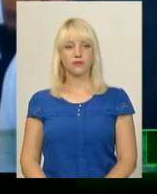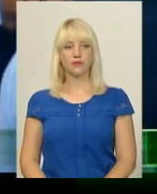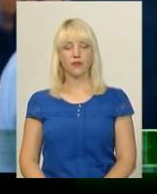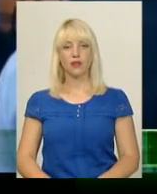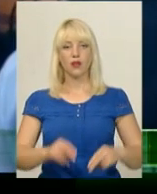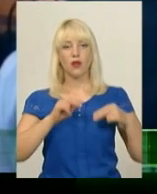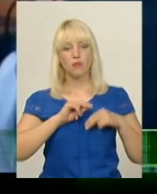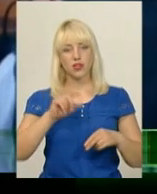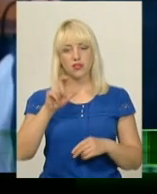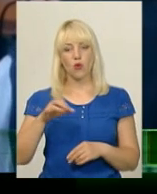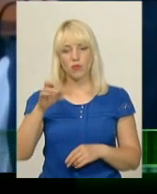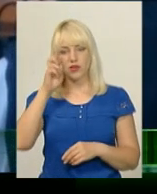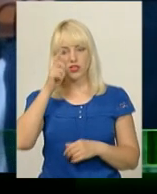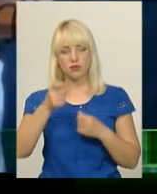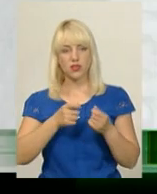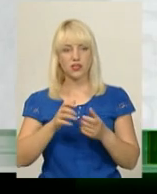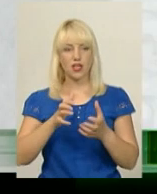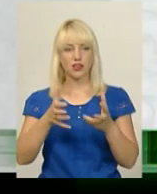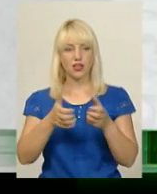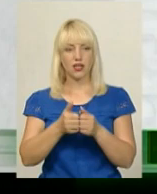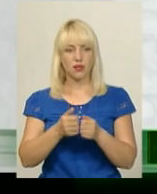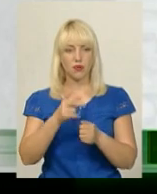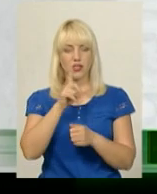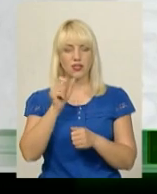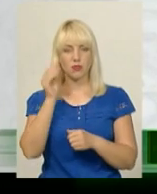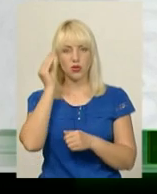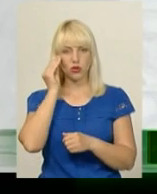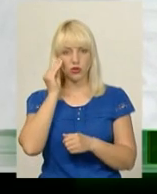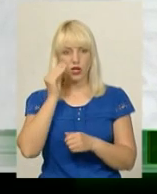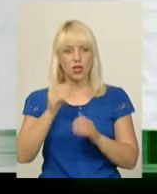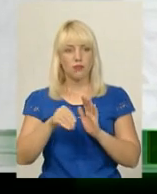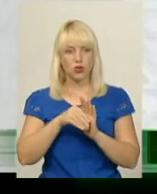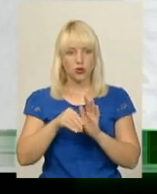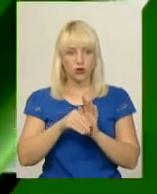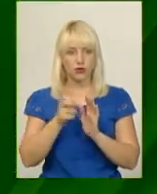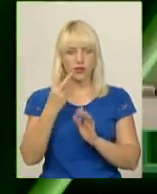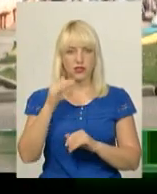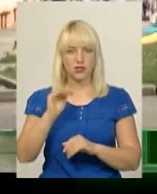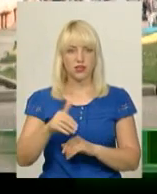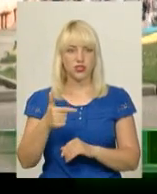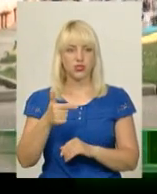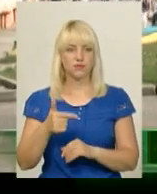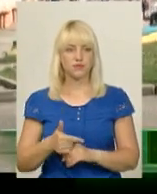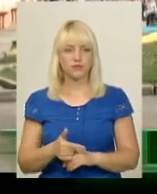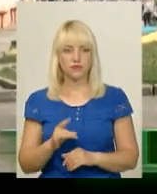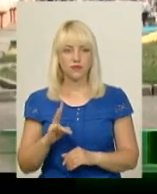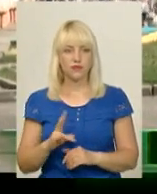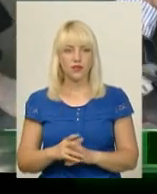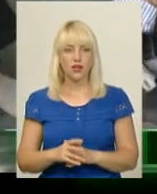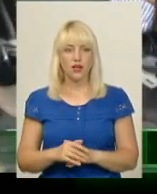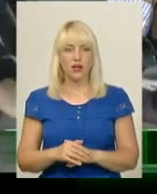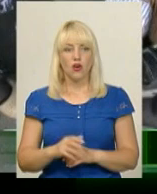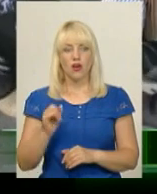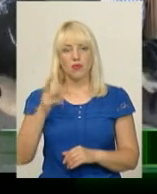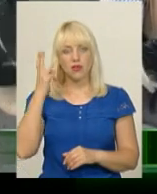Працівника облдержадміністрації затримали за підозрою в отриманні 12 тисяч гривень хабара. У Хмельницькому відбувся парад